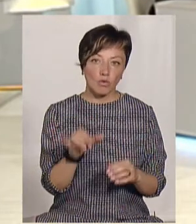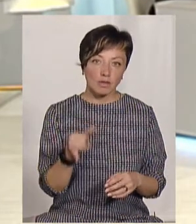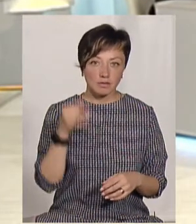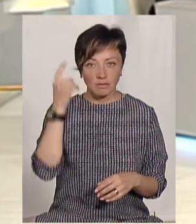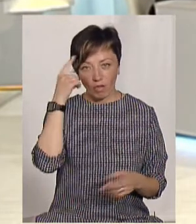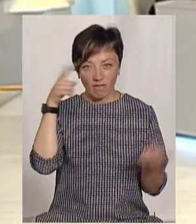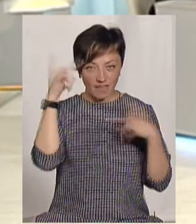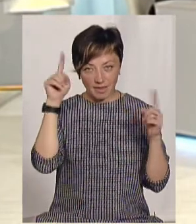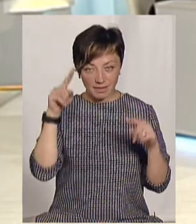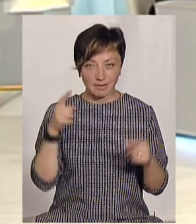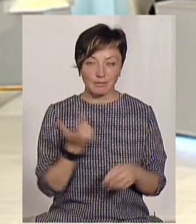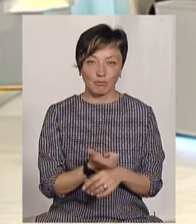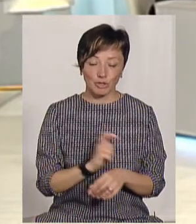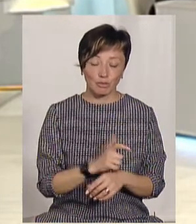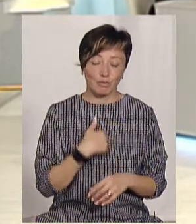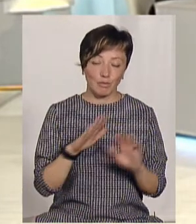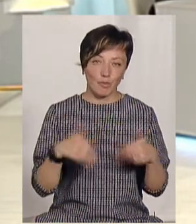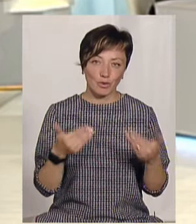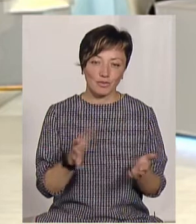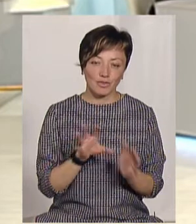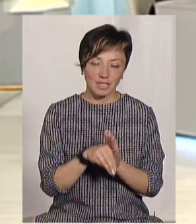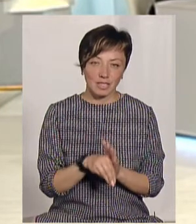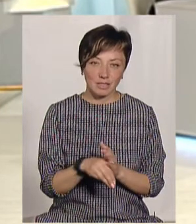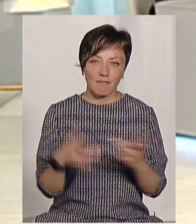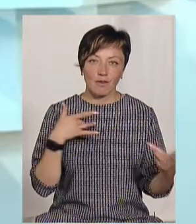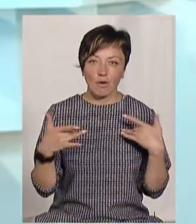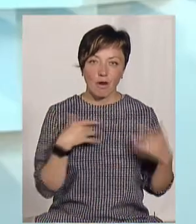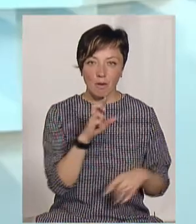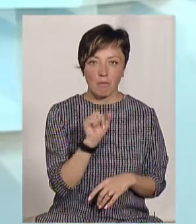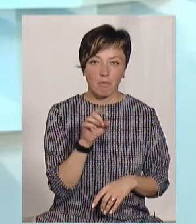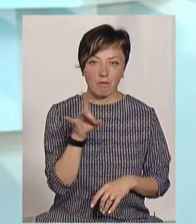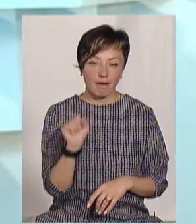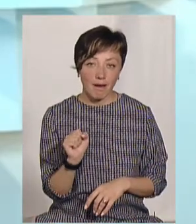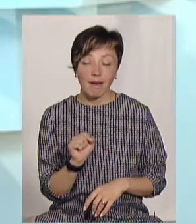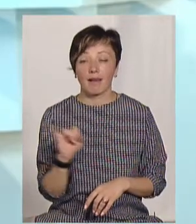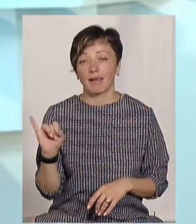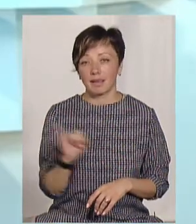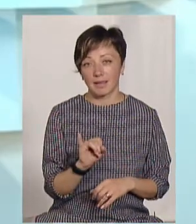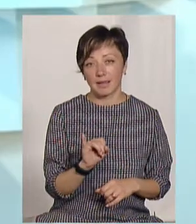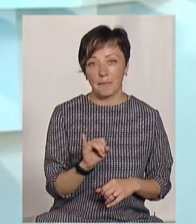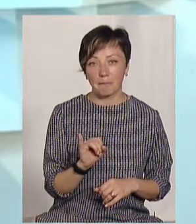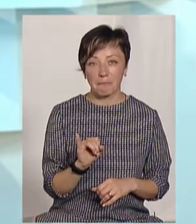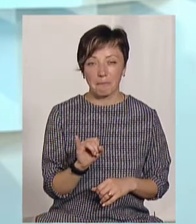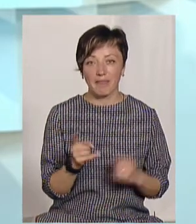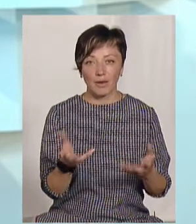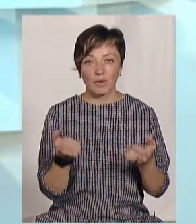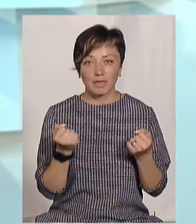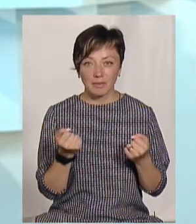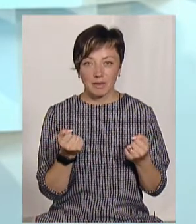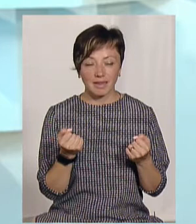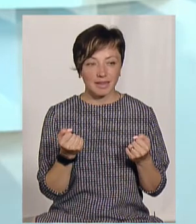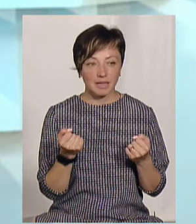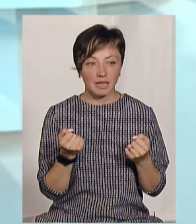трошки в голові фантазії більше, ми пропонуємо втілитись в роль бобра Мартина. І, щоб отримати титул